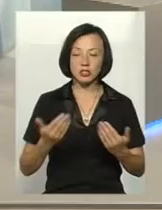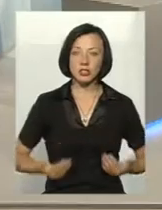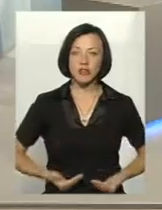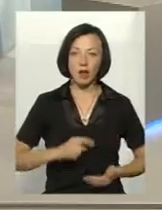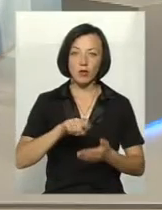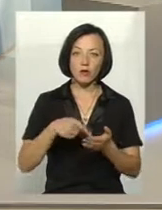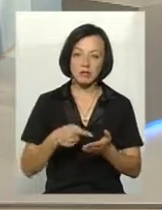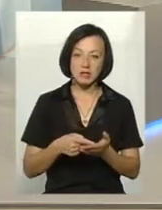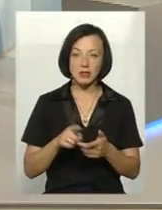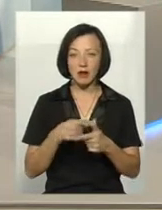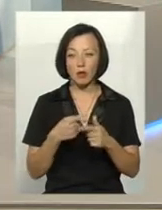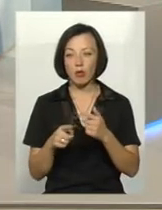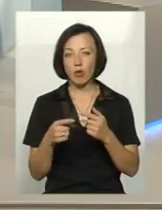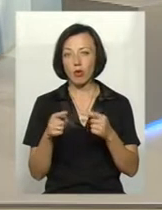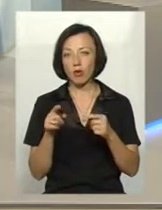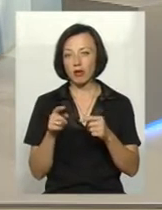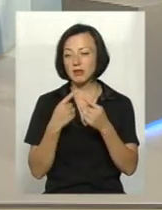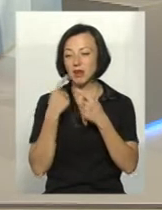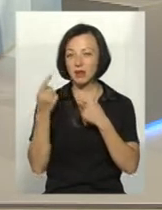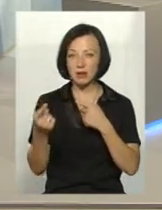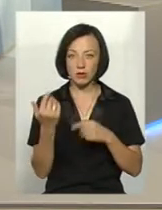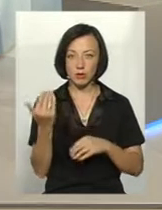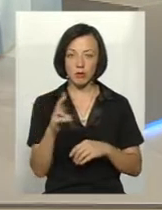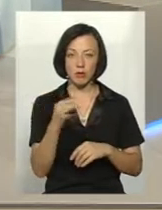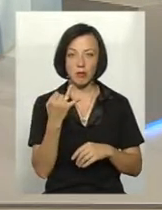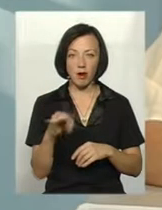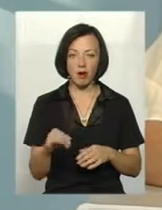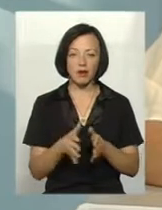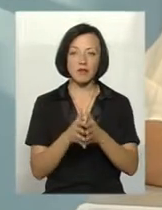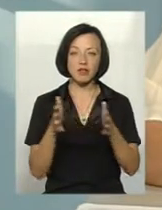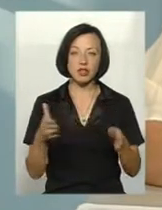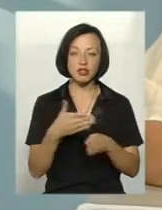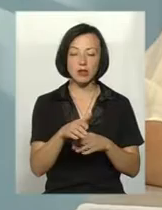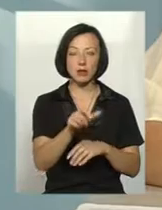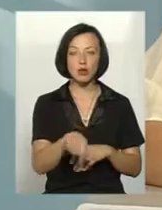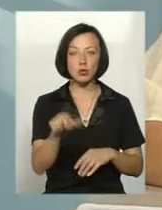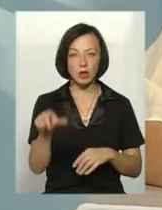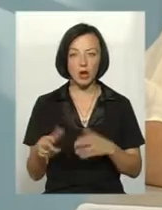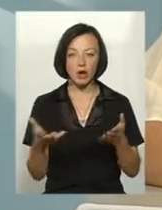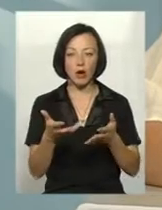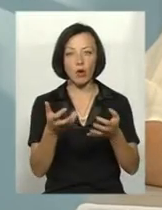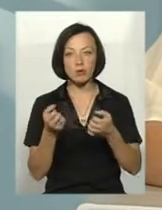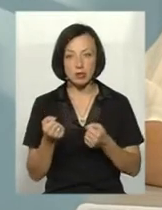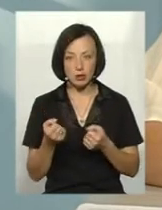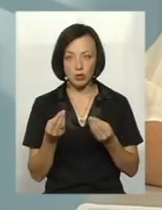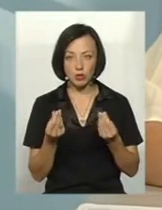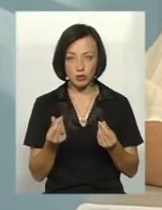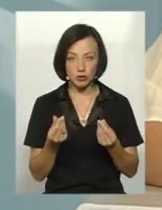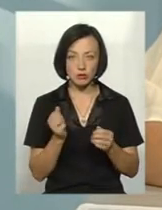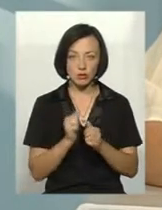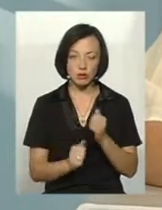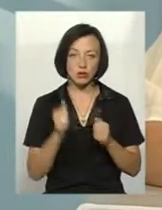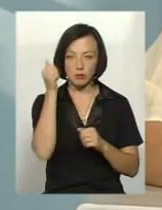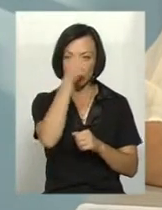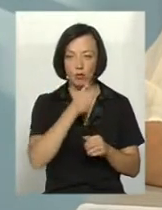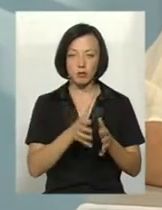тій території, де його знаходиться пай. І тому велика частка людей, які отримують кошти, з кожним роком